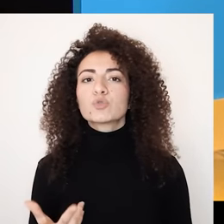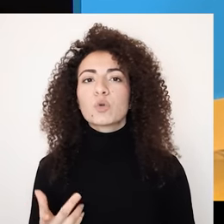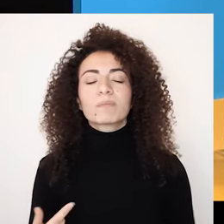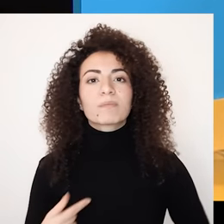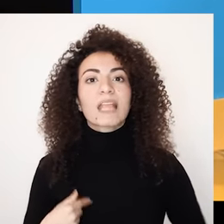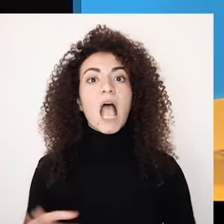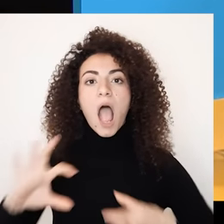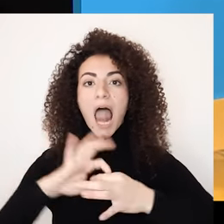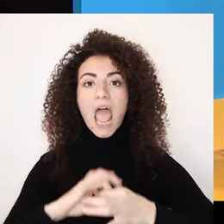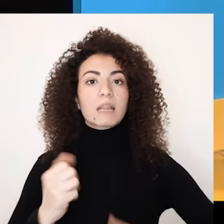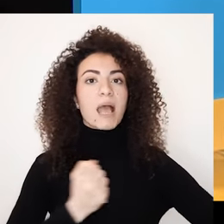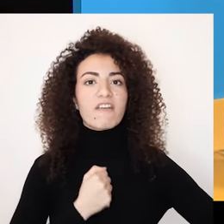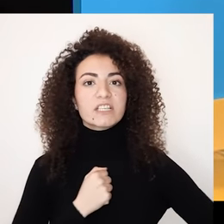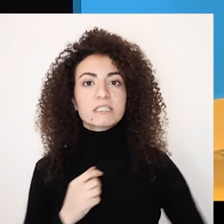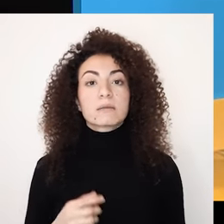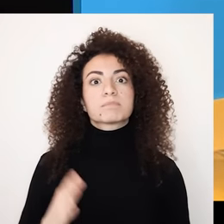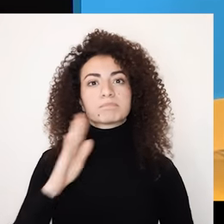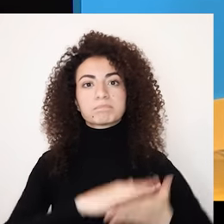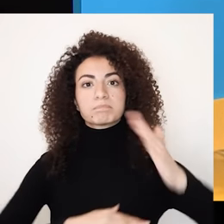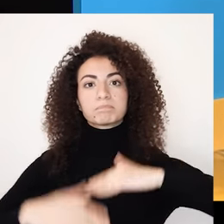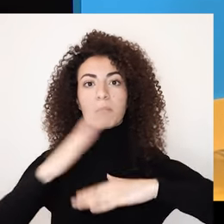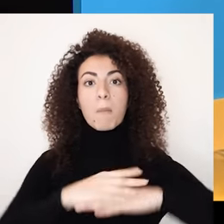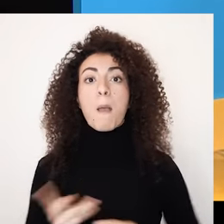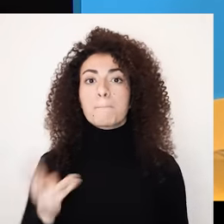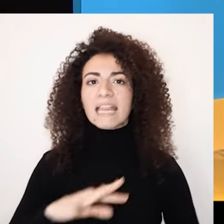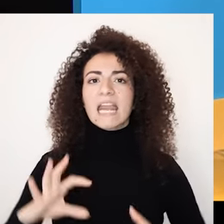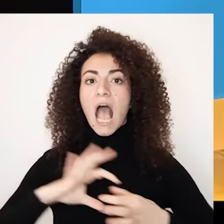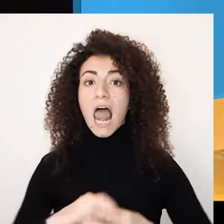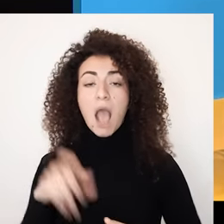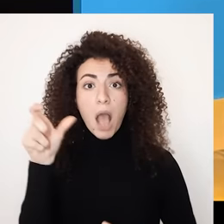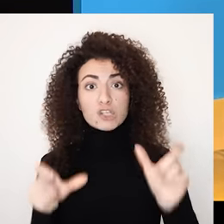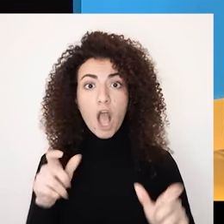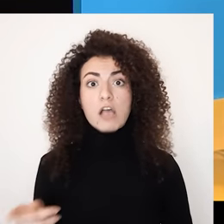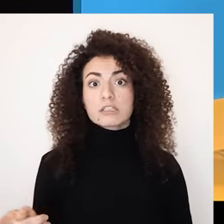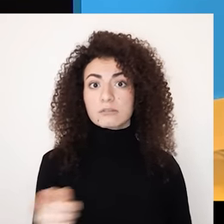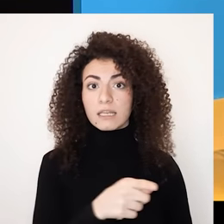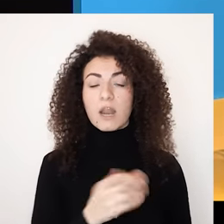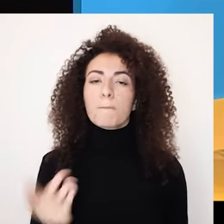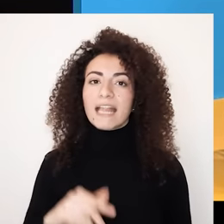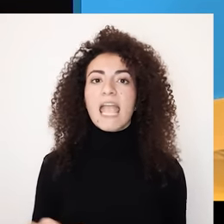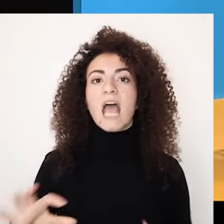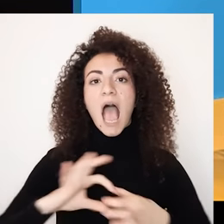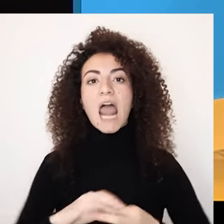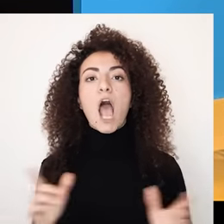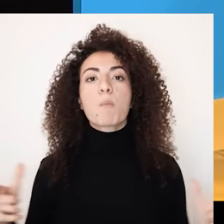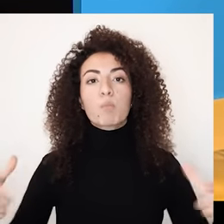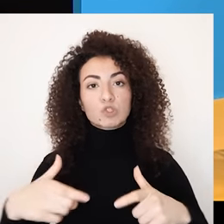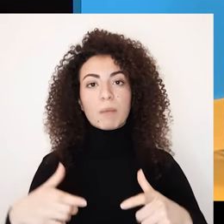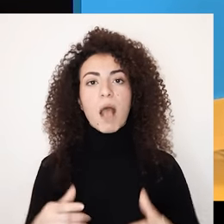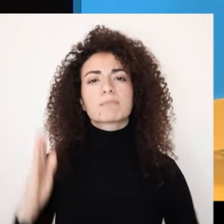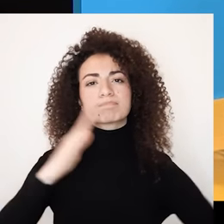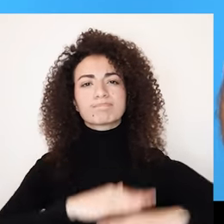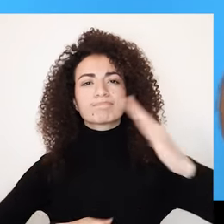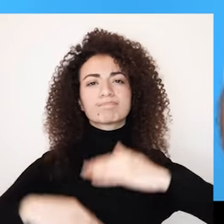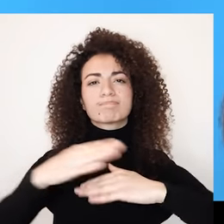ومع الآخر كفرد والآخرين كجماعة ومجتمع وهي الفكرة يلي بيحملها الموك وانطلقنا من خلالها بالفقرة